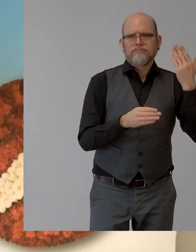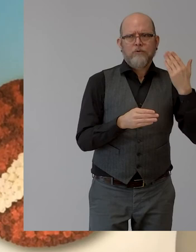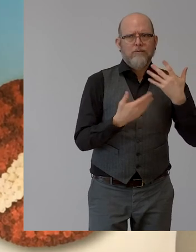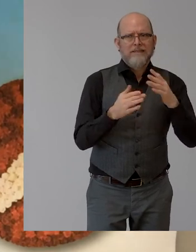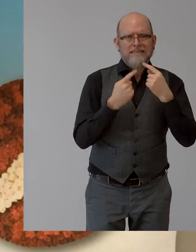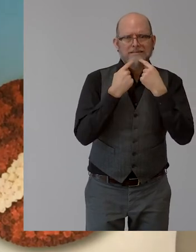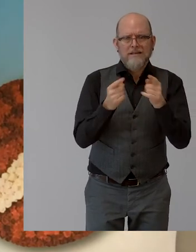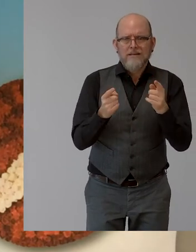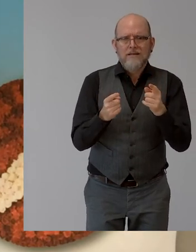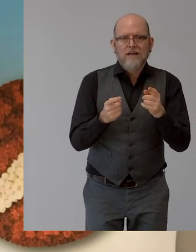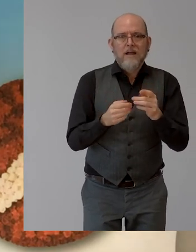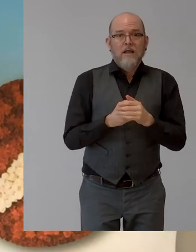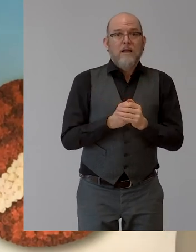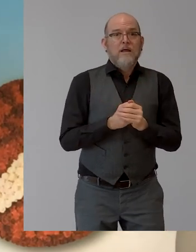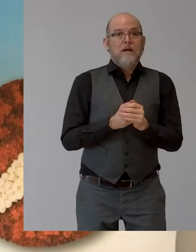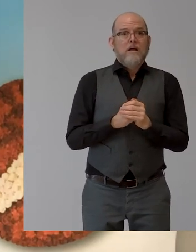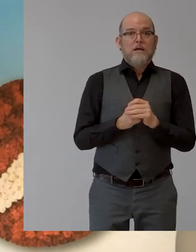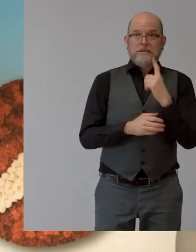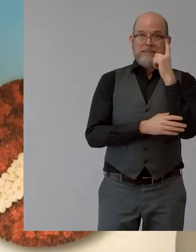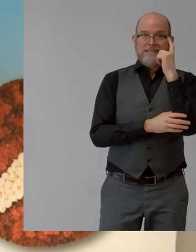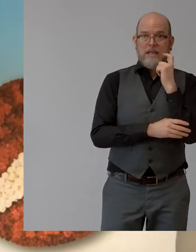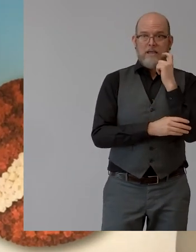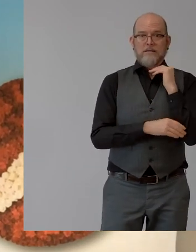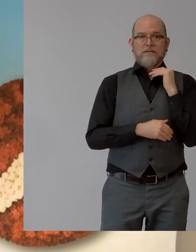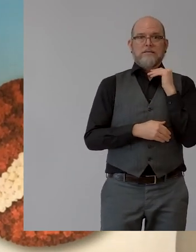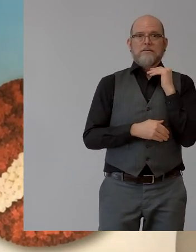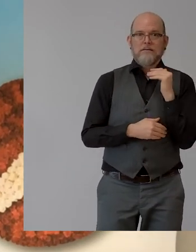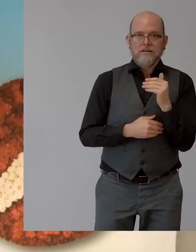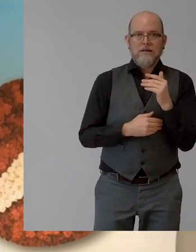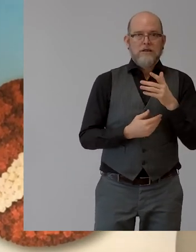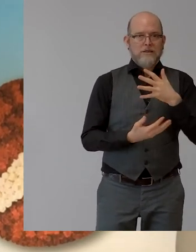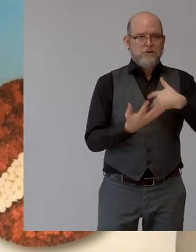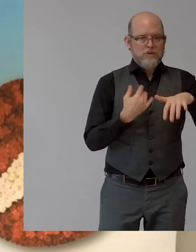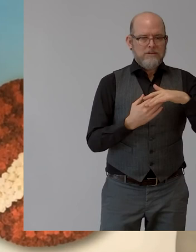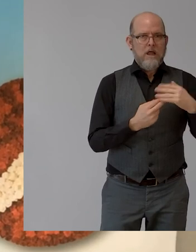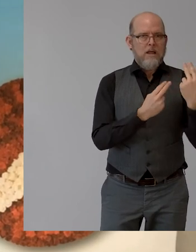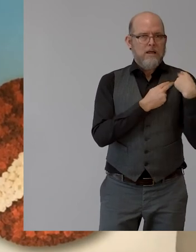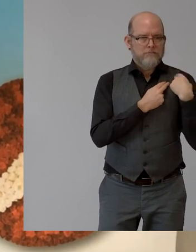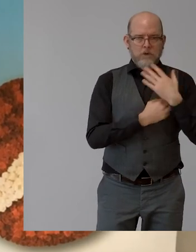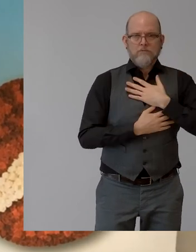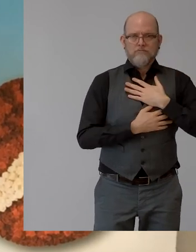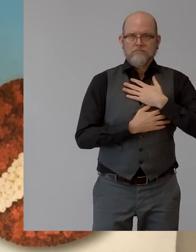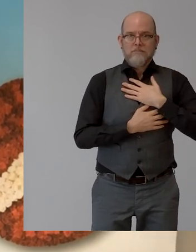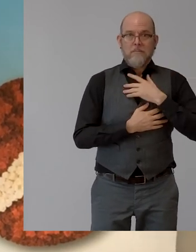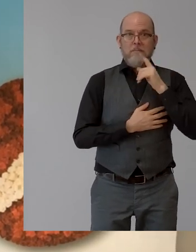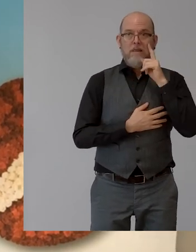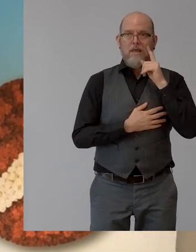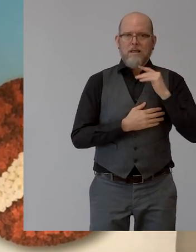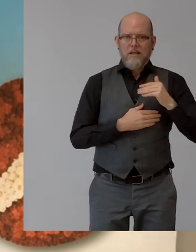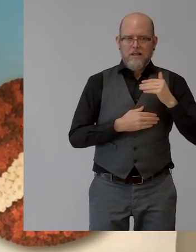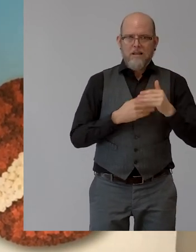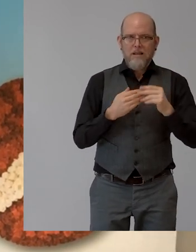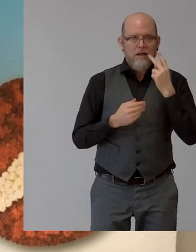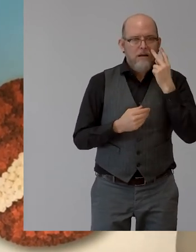point of social responsibility to understand that we should feel not ashamed to clearly say that we want to